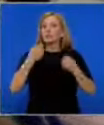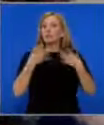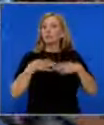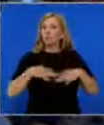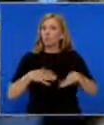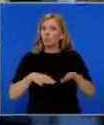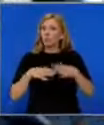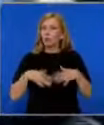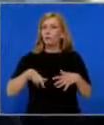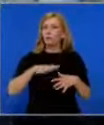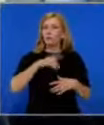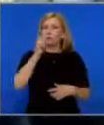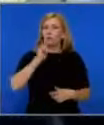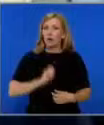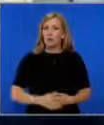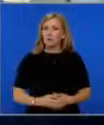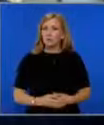успокои обстановката в Украина.